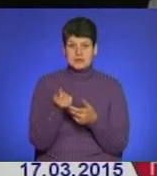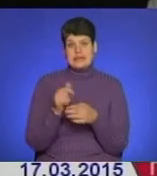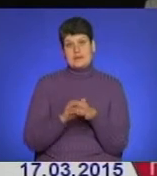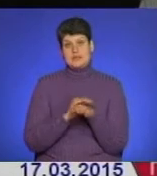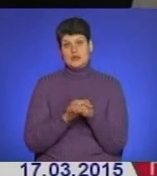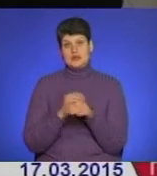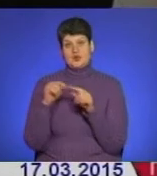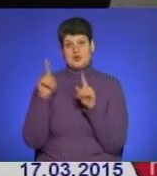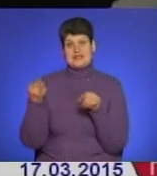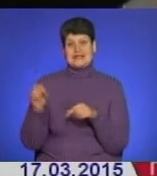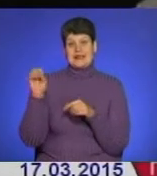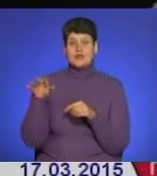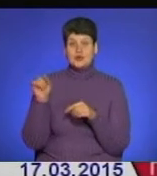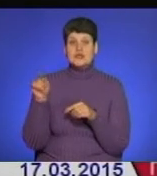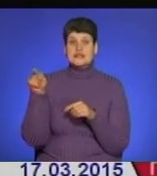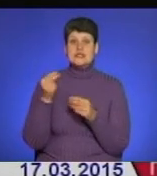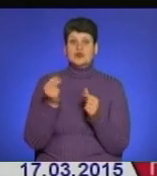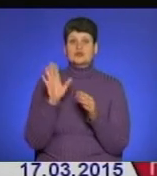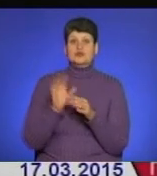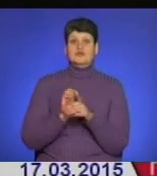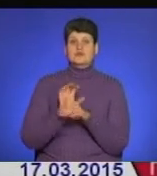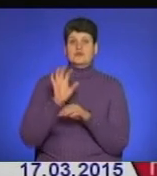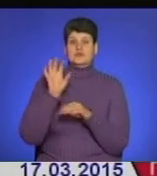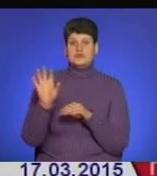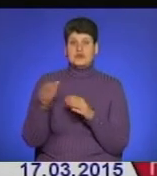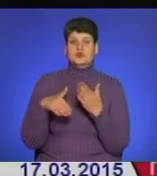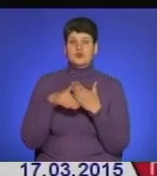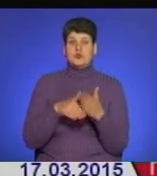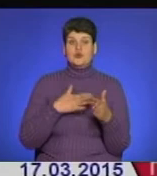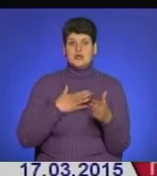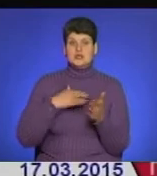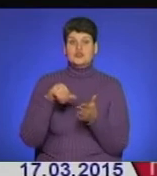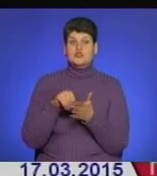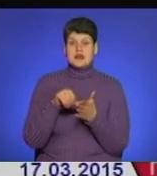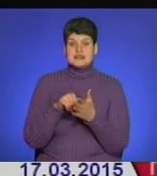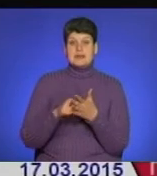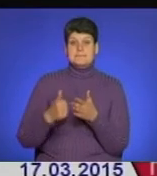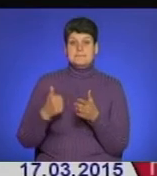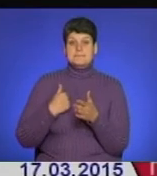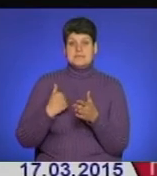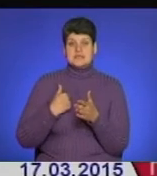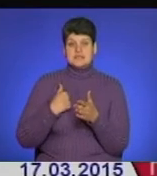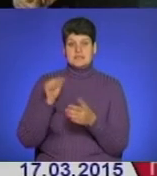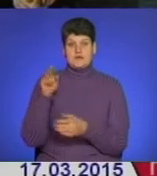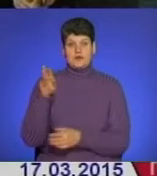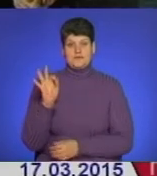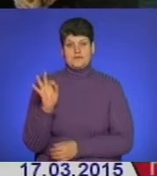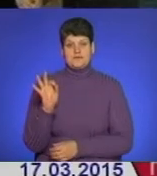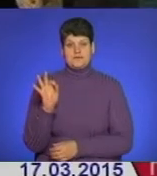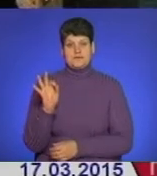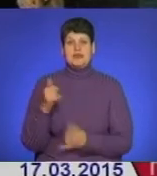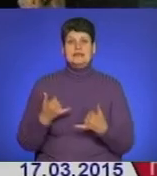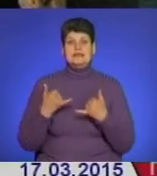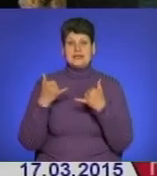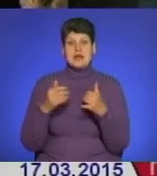благодійну скринку. І ці кошти будуть направлені саме на допомогу нашим учасникам, бійцям з ОМАТО. Для бійців